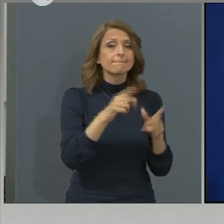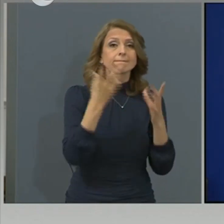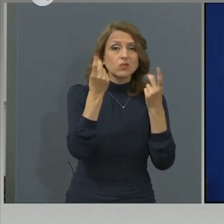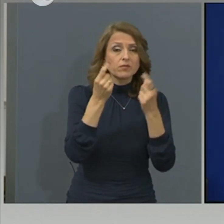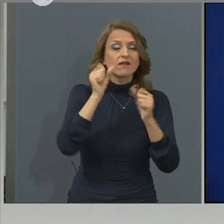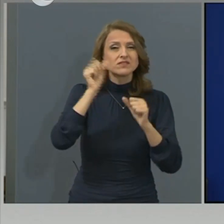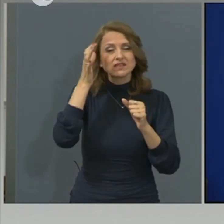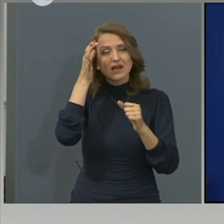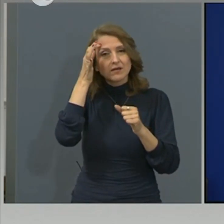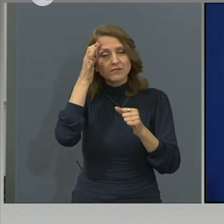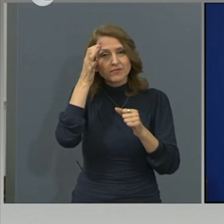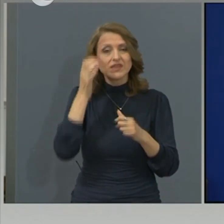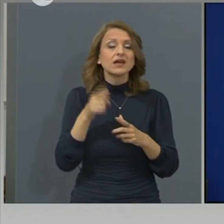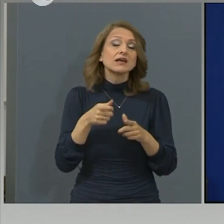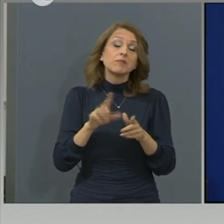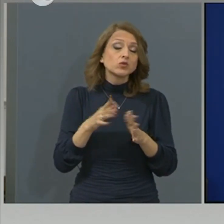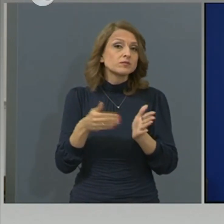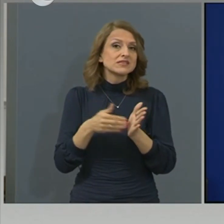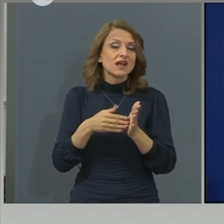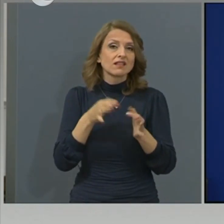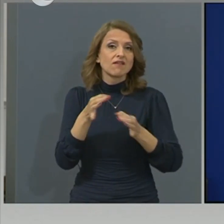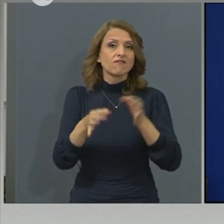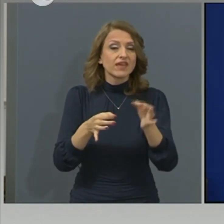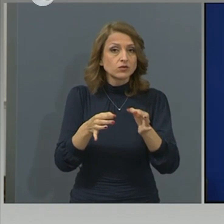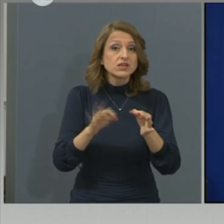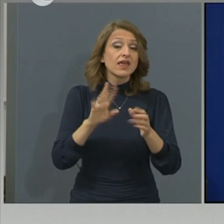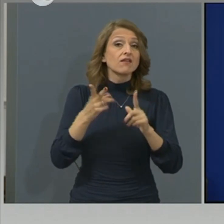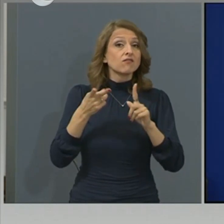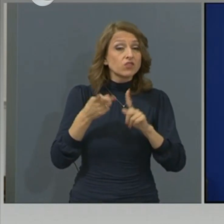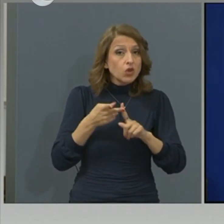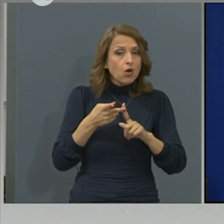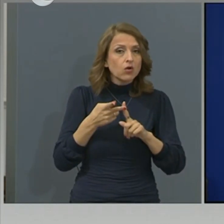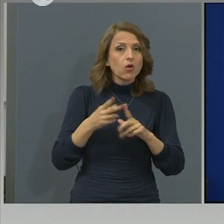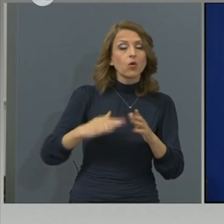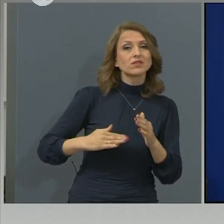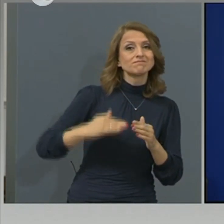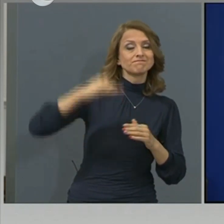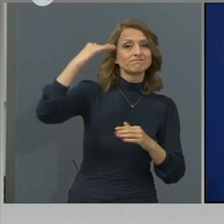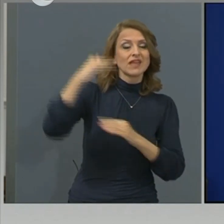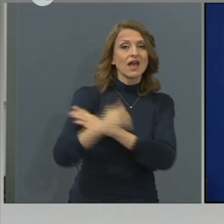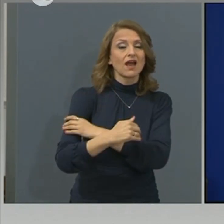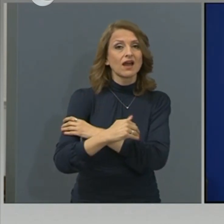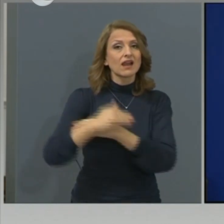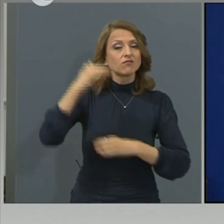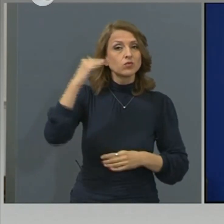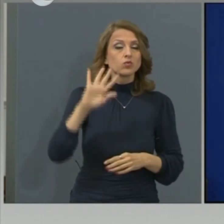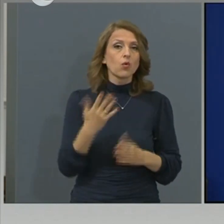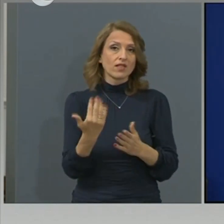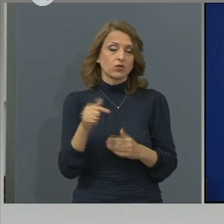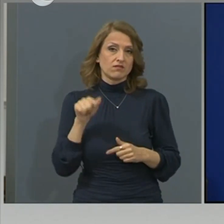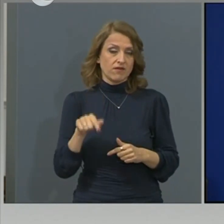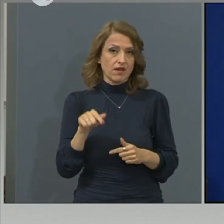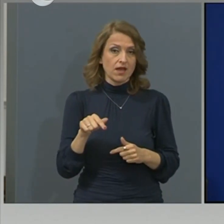страна на интоксикацията на вируса, от вируса и второ от хипертоничните прояви, които проявяват това заболяване.